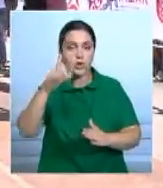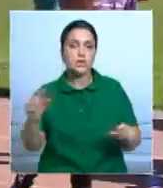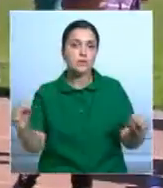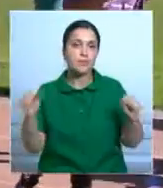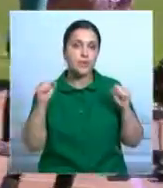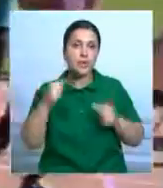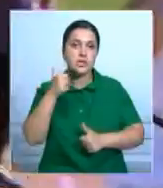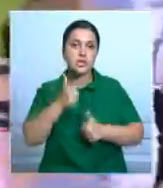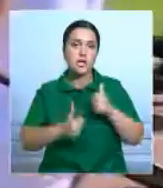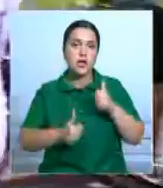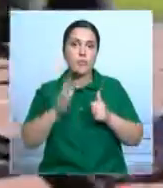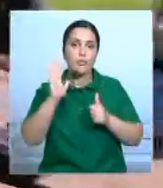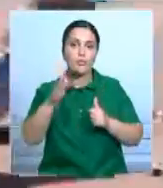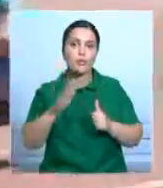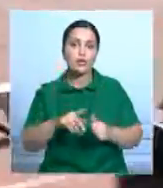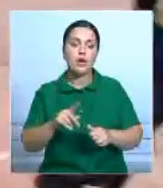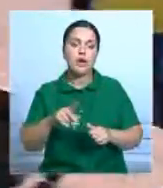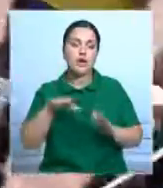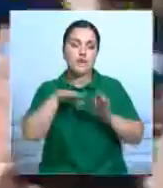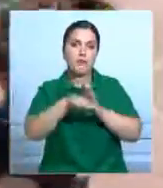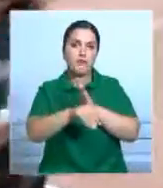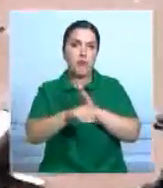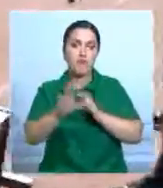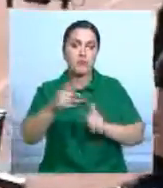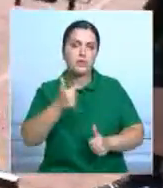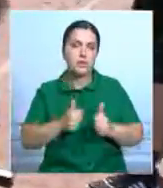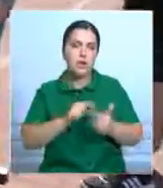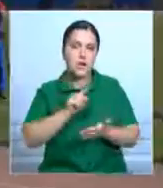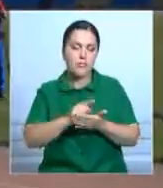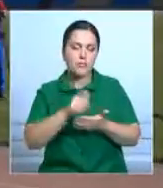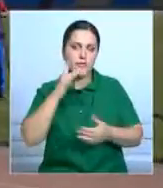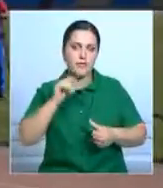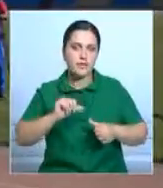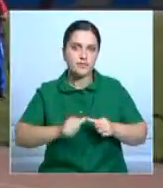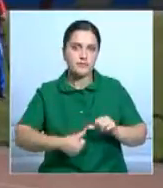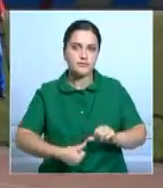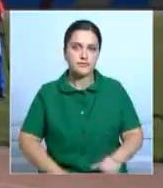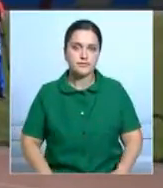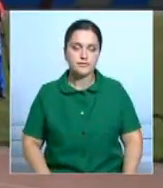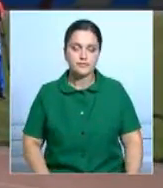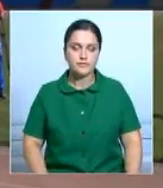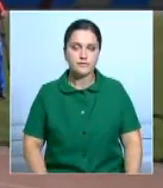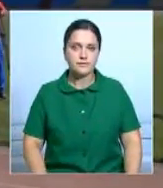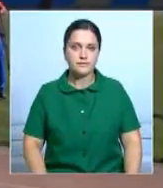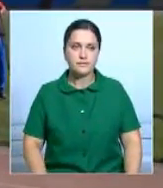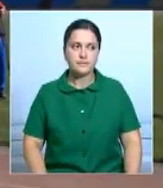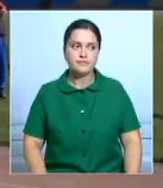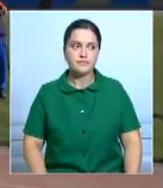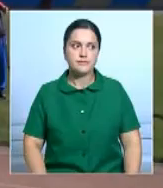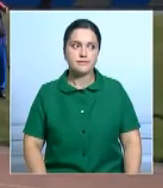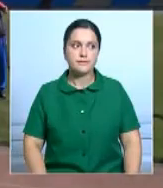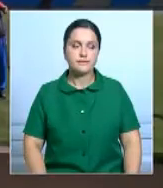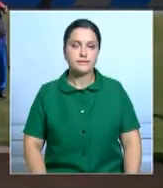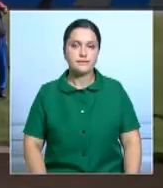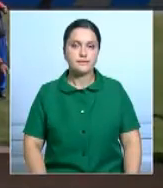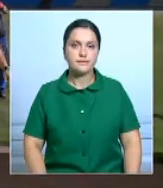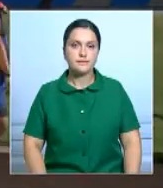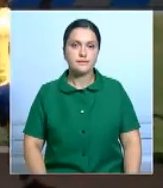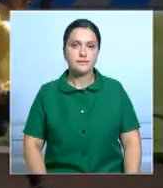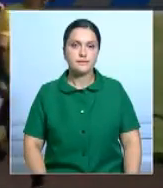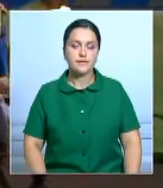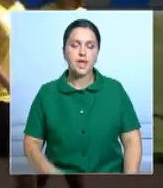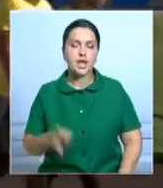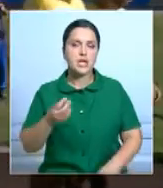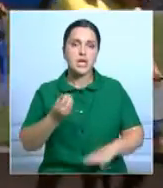кроссфита состязания поднимутся на уровень чемпионата. В целом комплексы, конечно, не такие сложные,